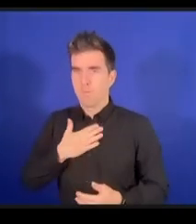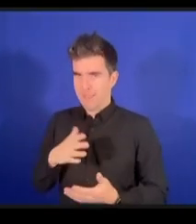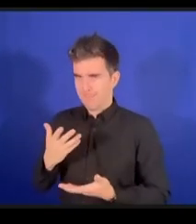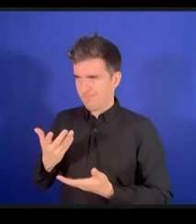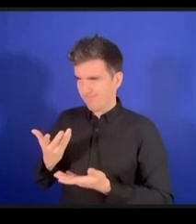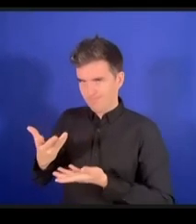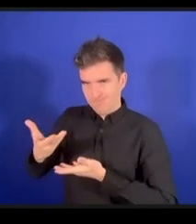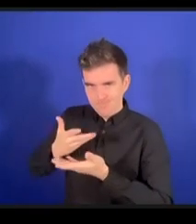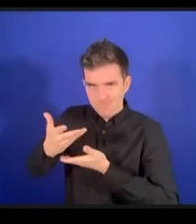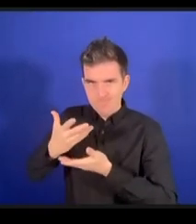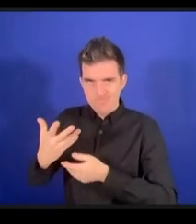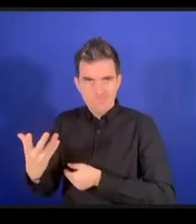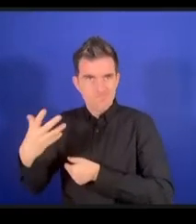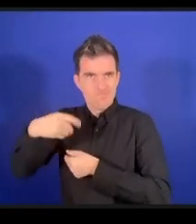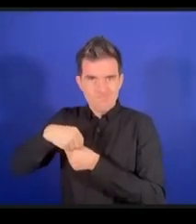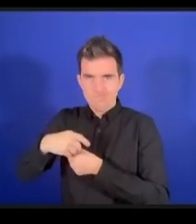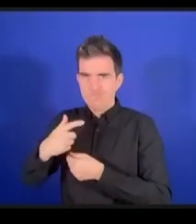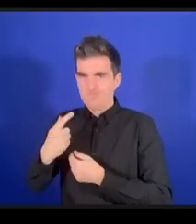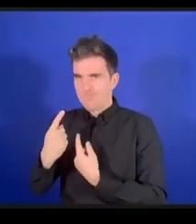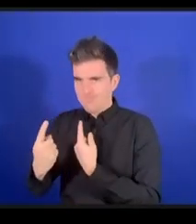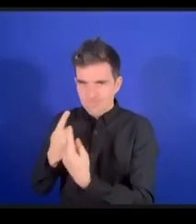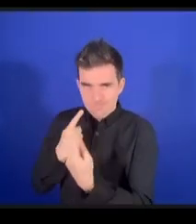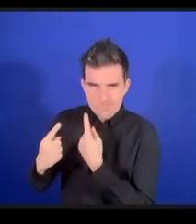reliées à ces initiatives. Cela dit,